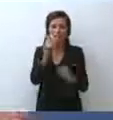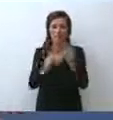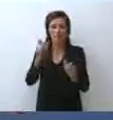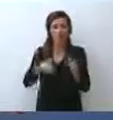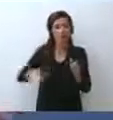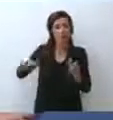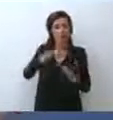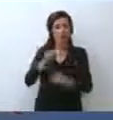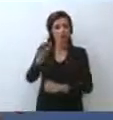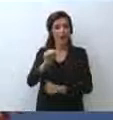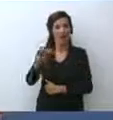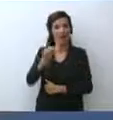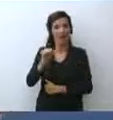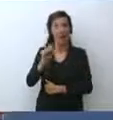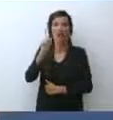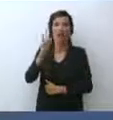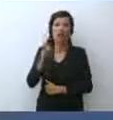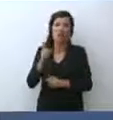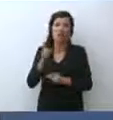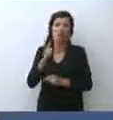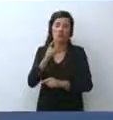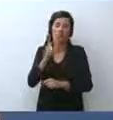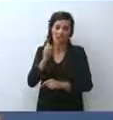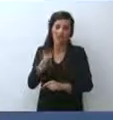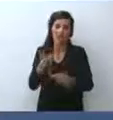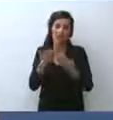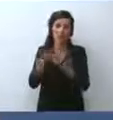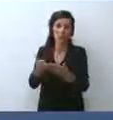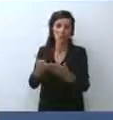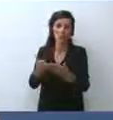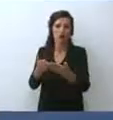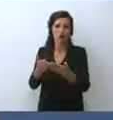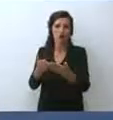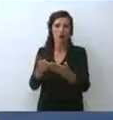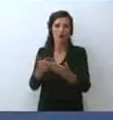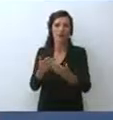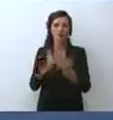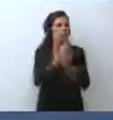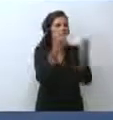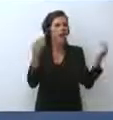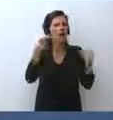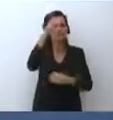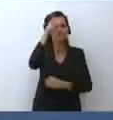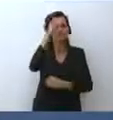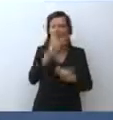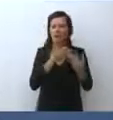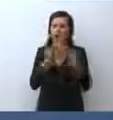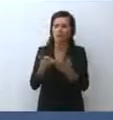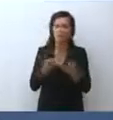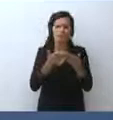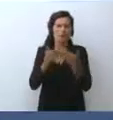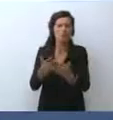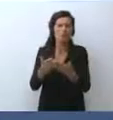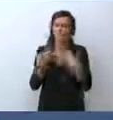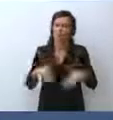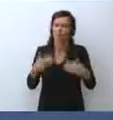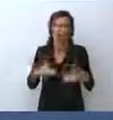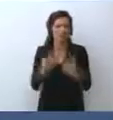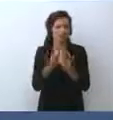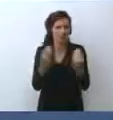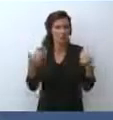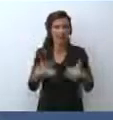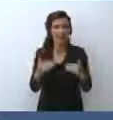fuori in Italia. Tutti i Paesi hanno cercato di fare il massimo per poterli salvare, ma